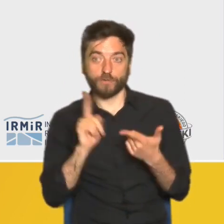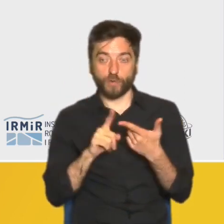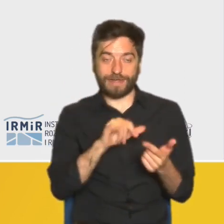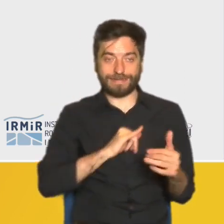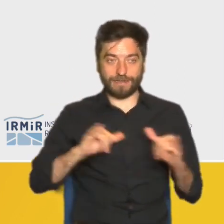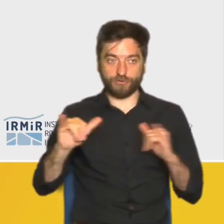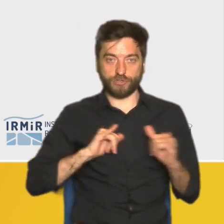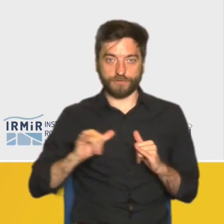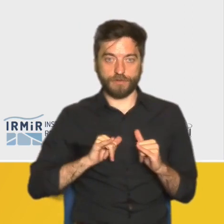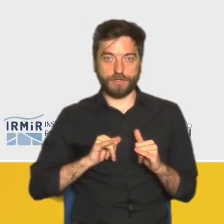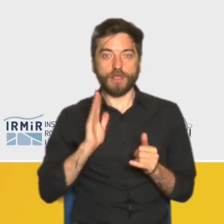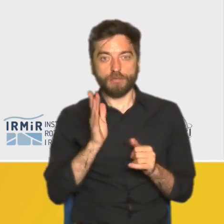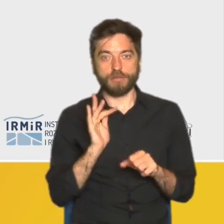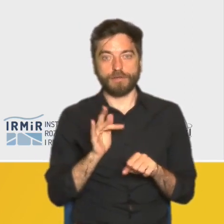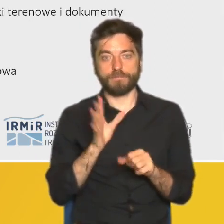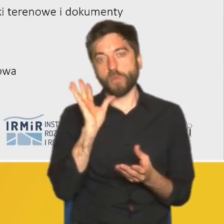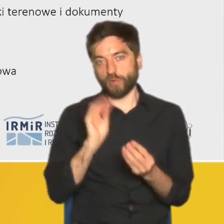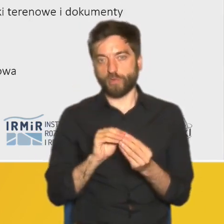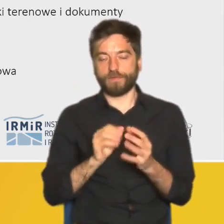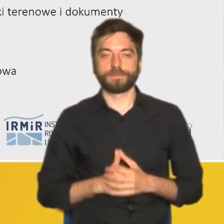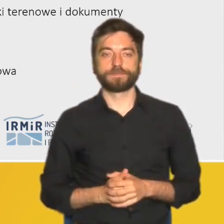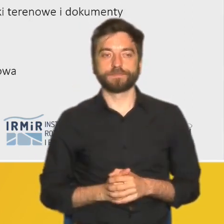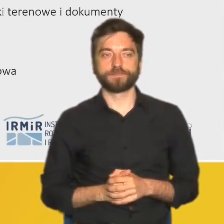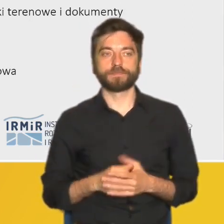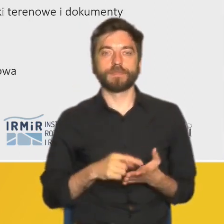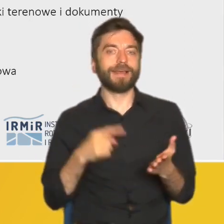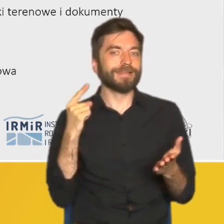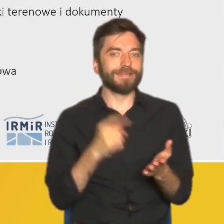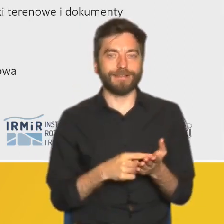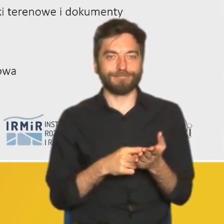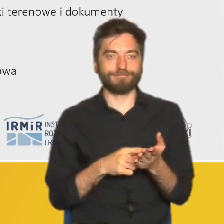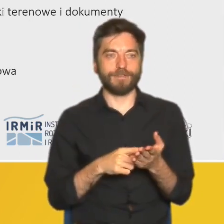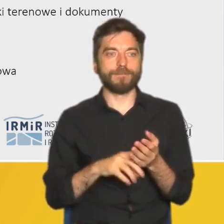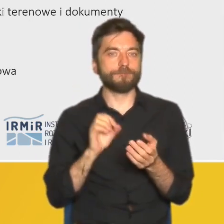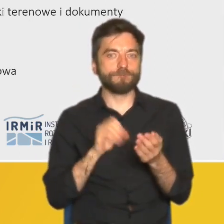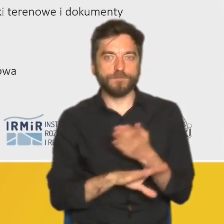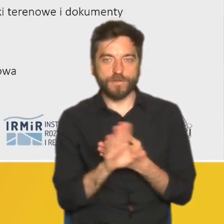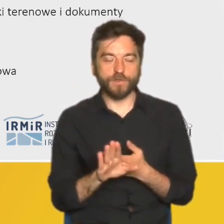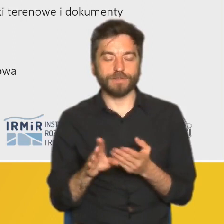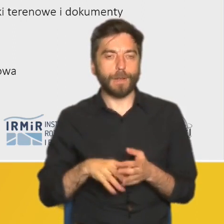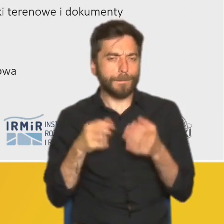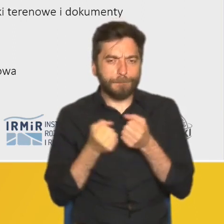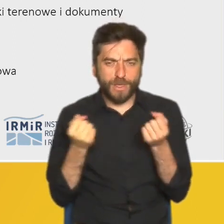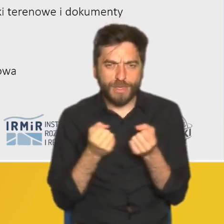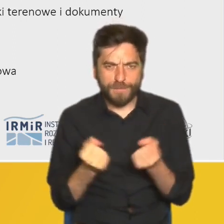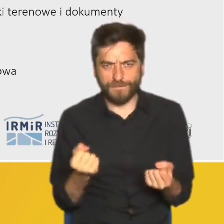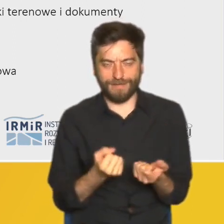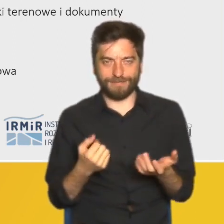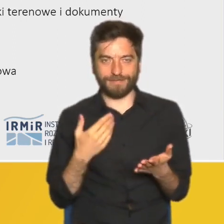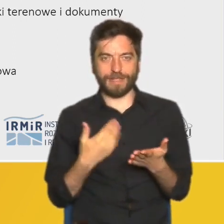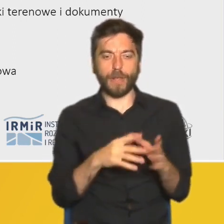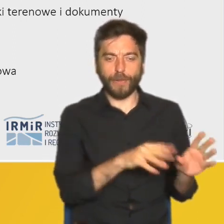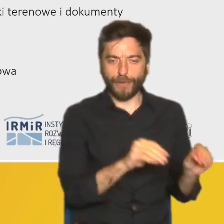wnioski na koniec. Celem tego wystąpienia było zrozumienie właśnie tych motywacji i okoliczności